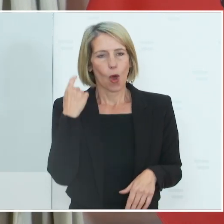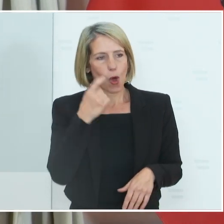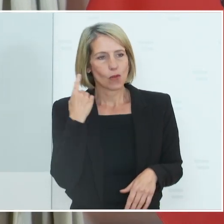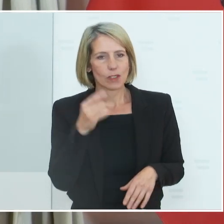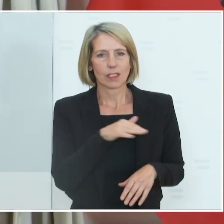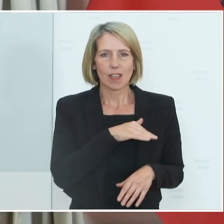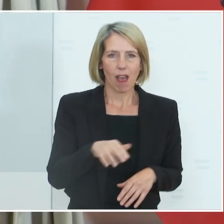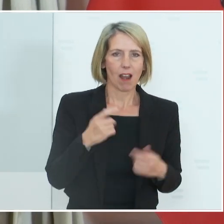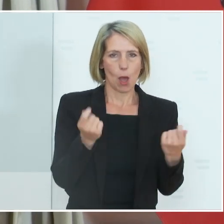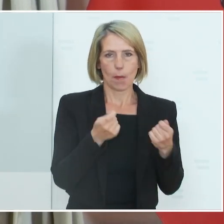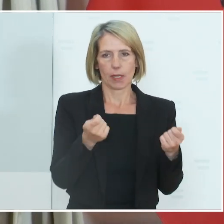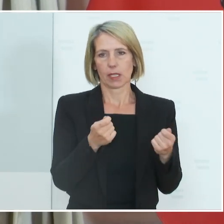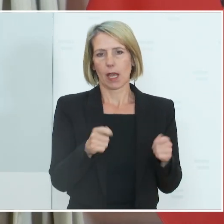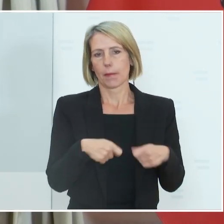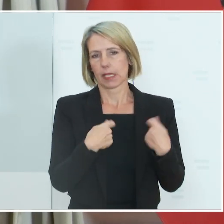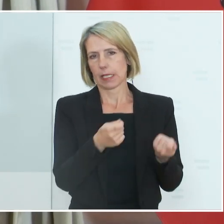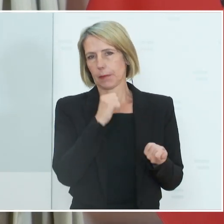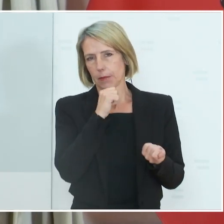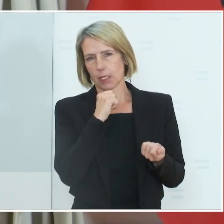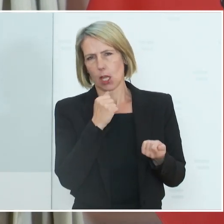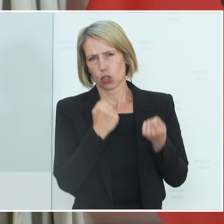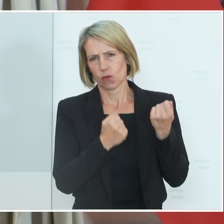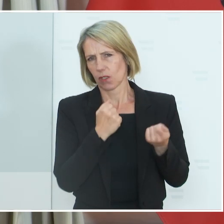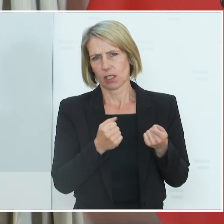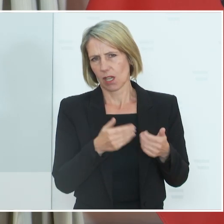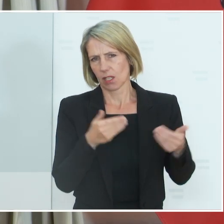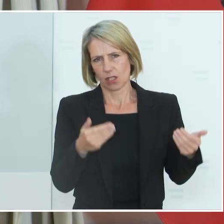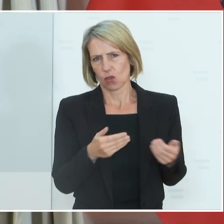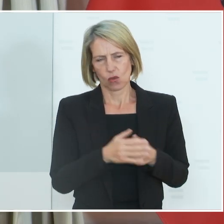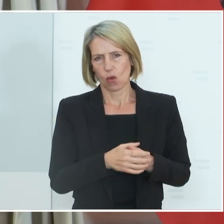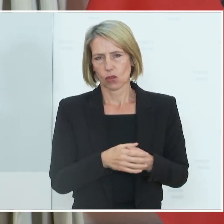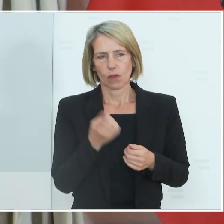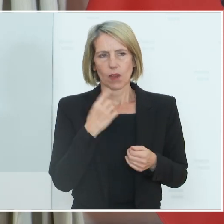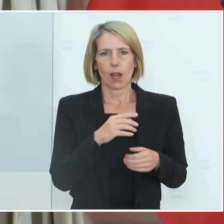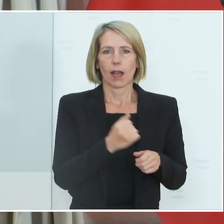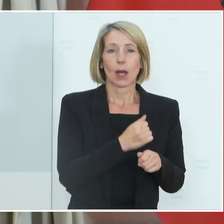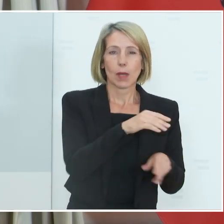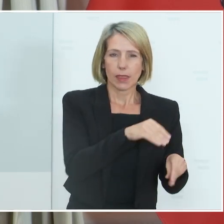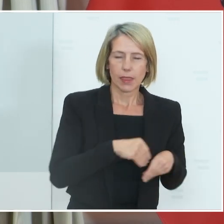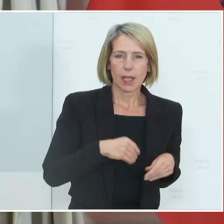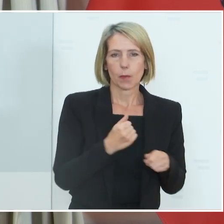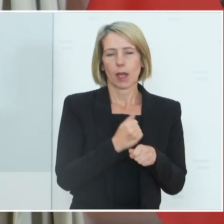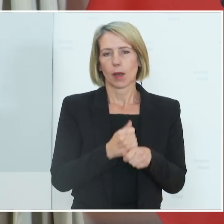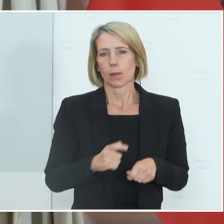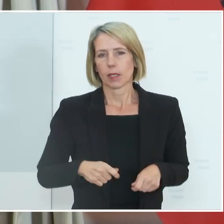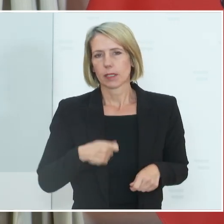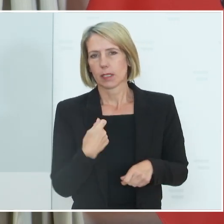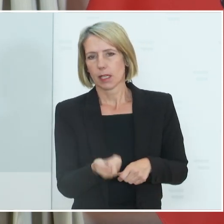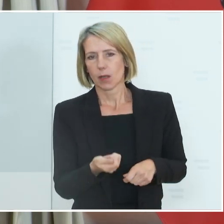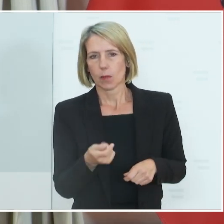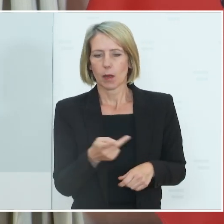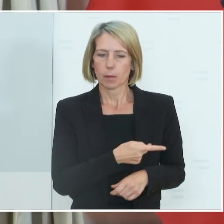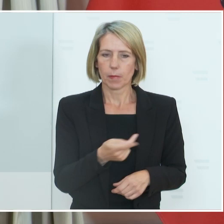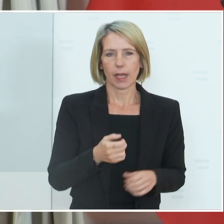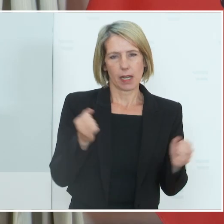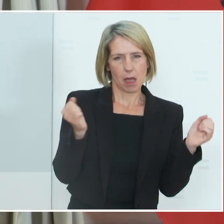Betrieben es keine großen Schwierigkeiten mit der Regelung gibt oder geben wird, weil sich Arbeitnehmerinnen und Arbeitnehmer auf der einen Seite, Arbeitgeberinnen auf der einen Seite auch